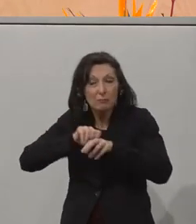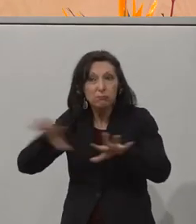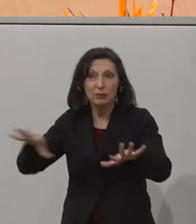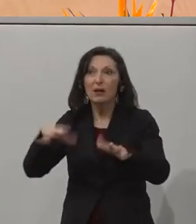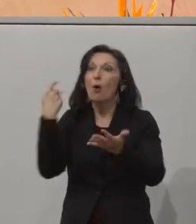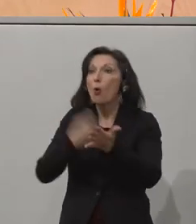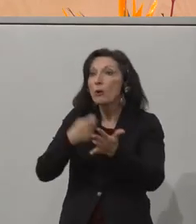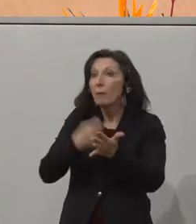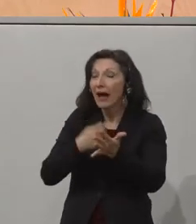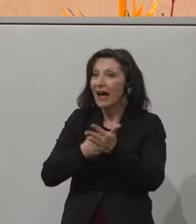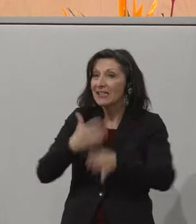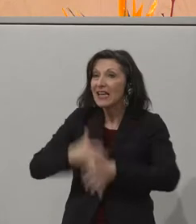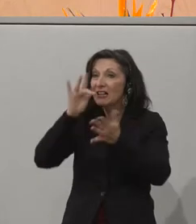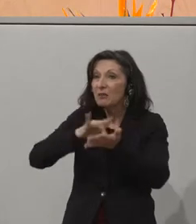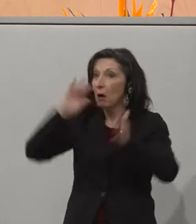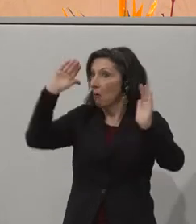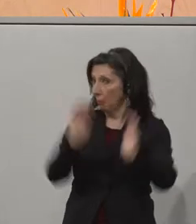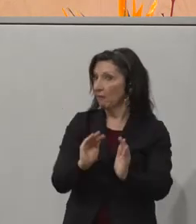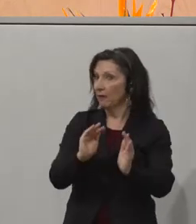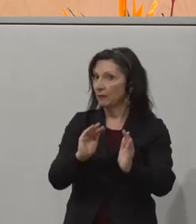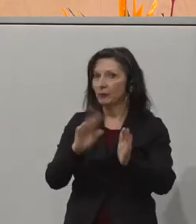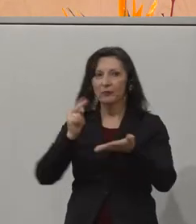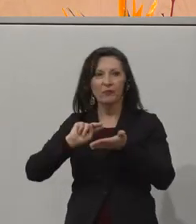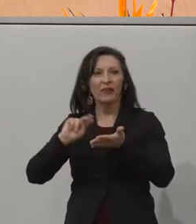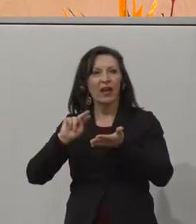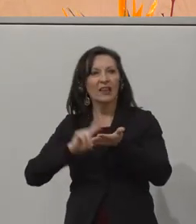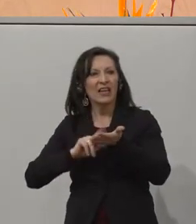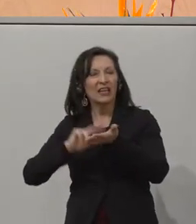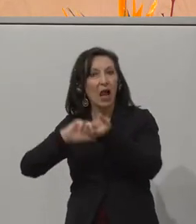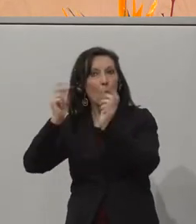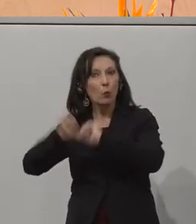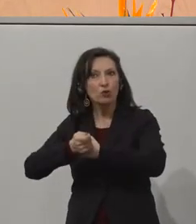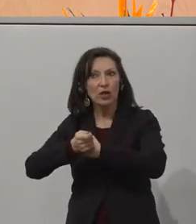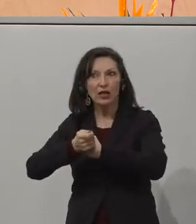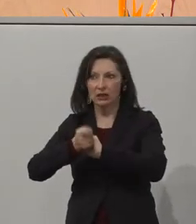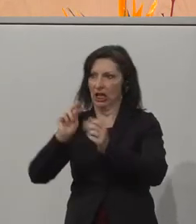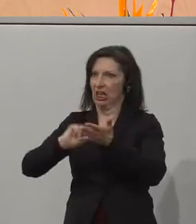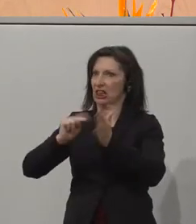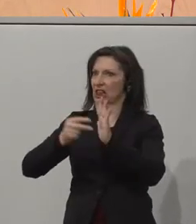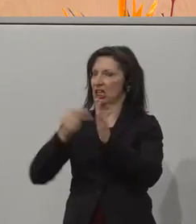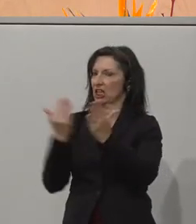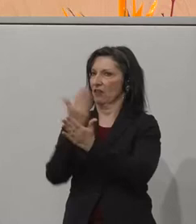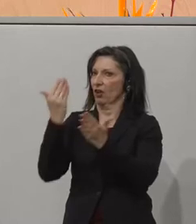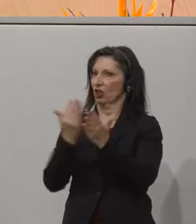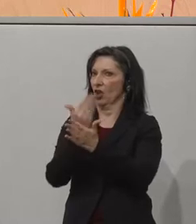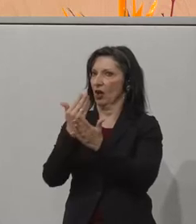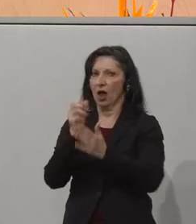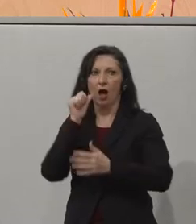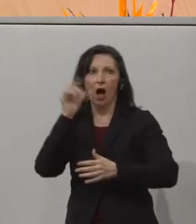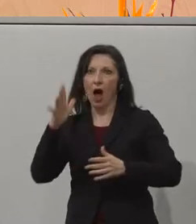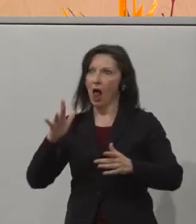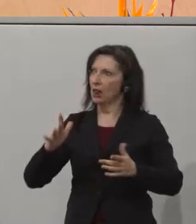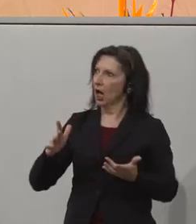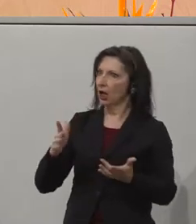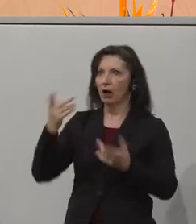Hilfsmittel sinkt. Technische Innovationen durch Digitalisierung haben schon heute gravierende Auswirkungen auf den Alltag von Menschen